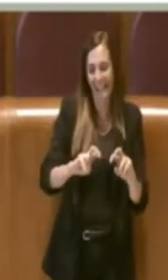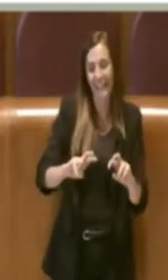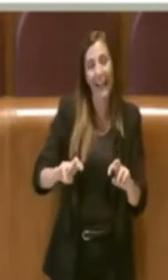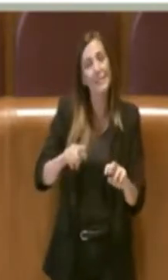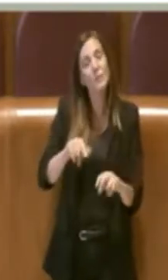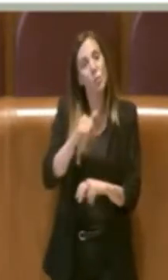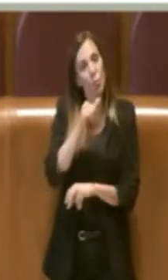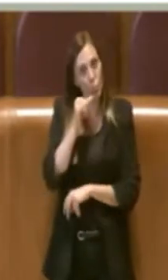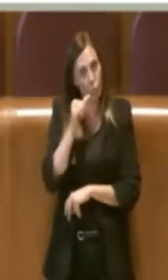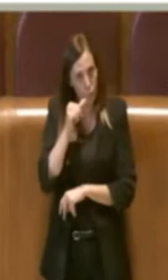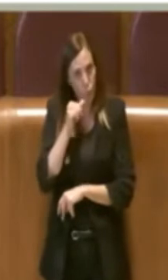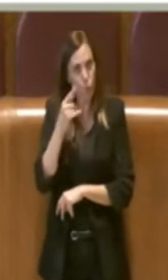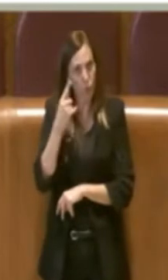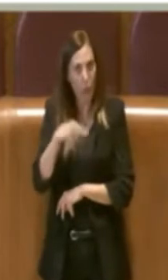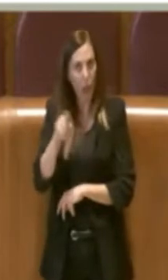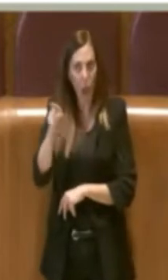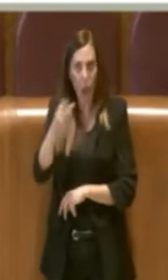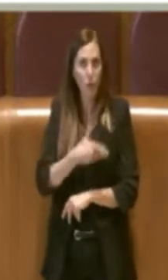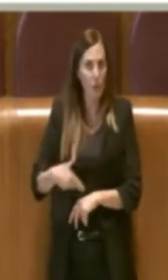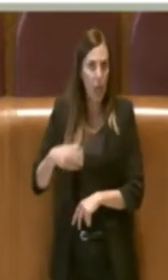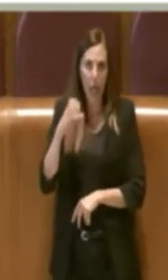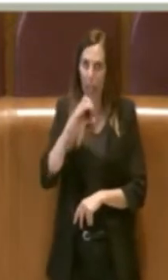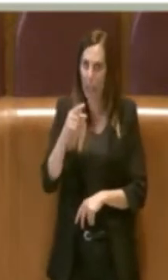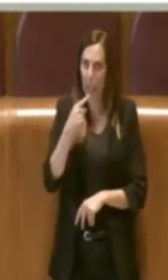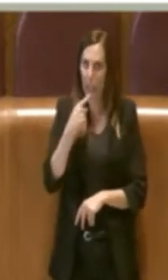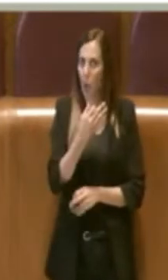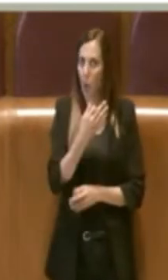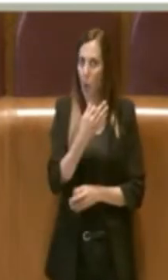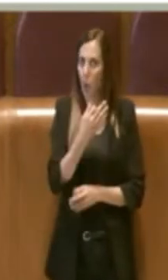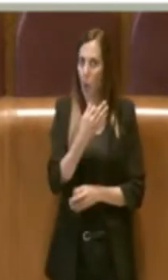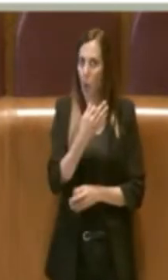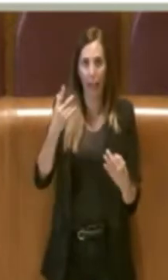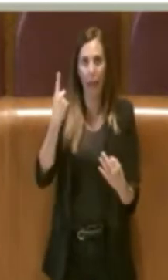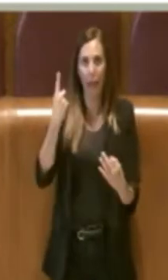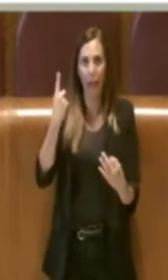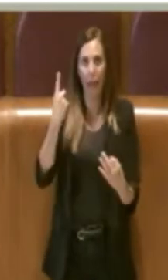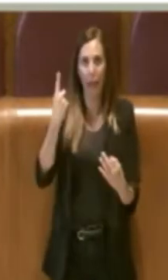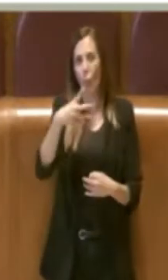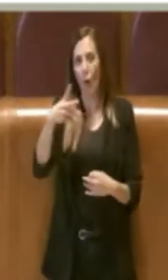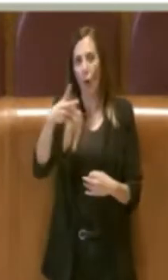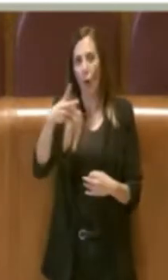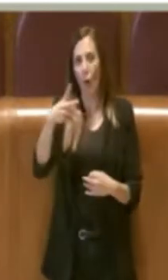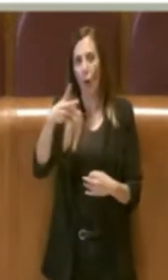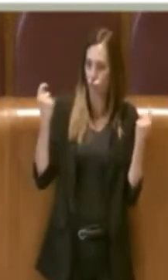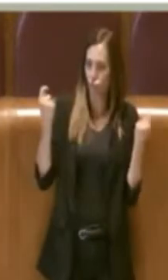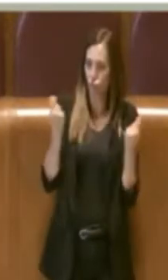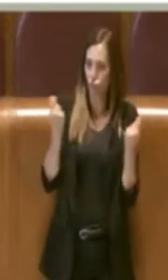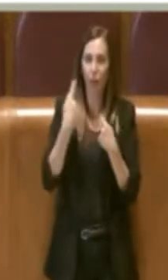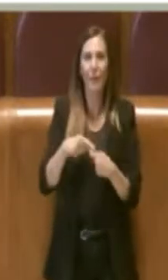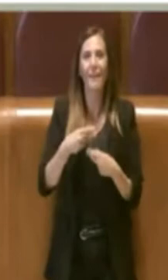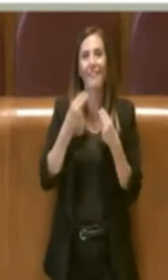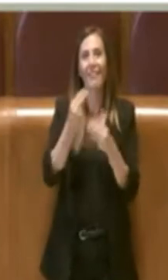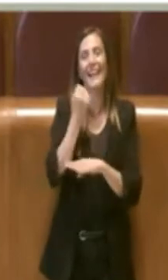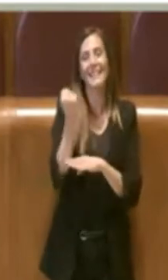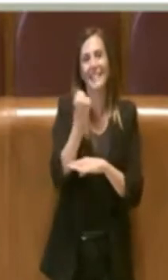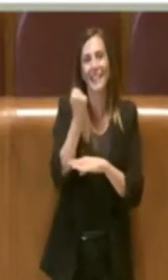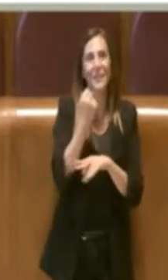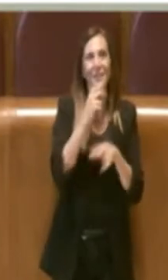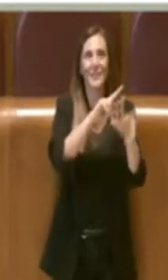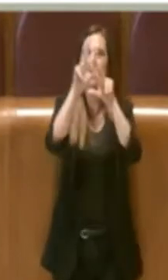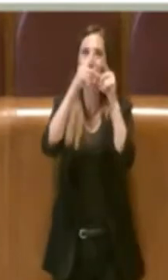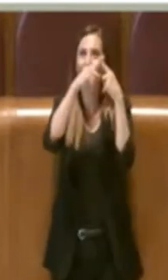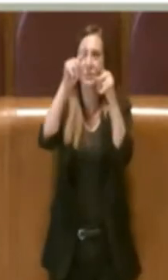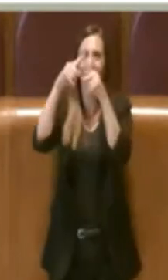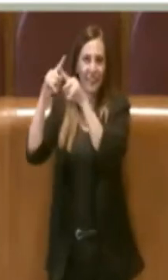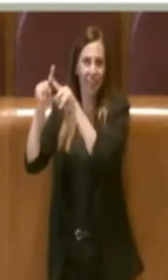molto utile, come dice la consigliere Catini, per avere un quadro generale, soprattutto rispetto alle differenze nell'erogazione dei servizi nei diversi municipi.